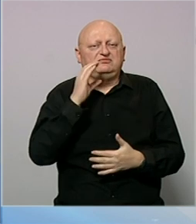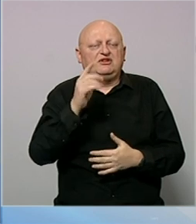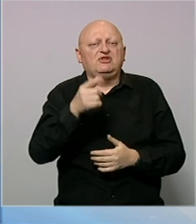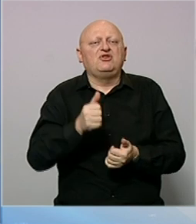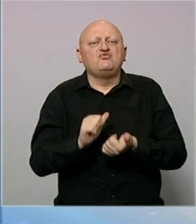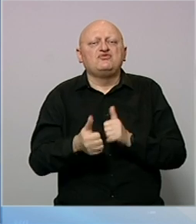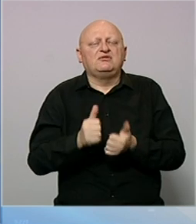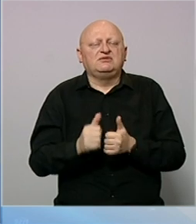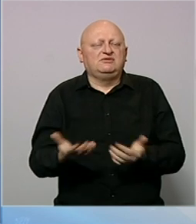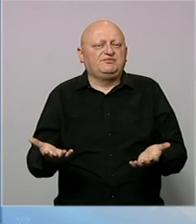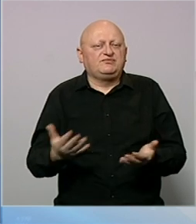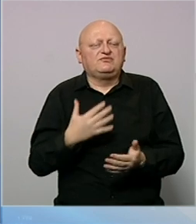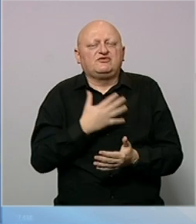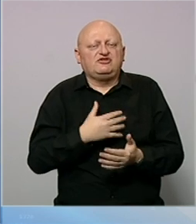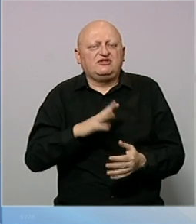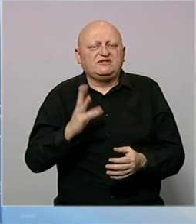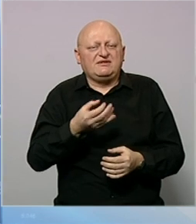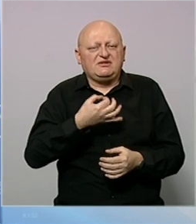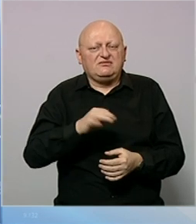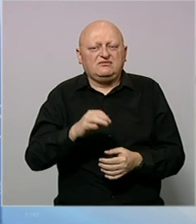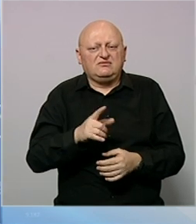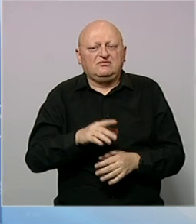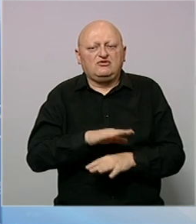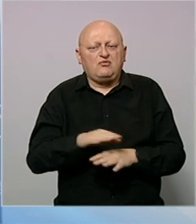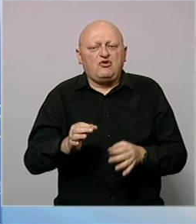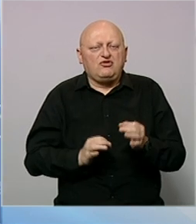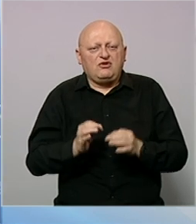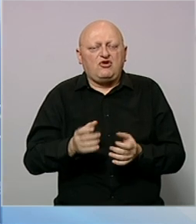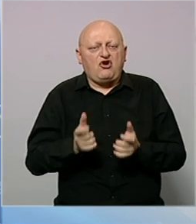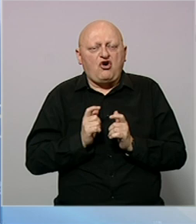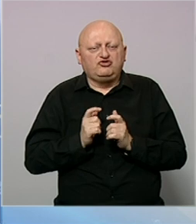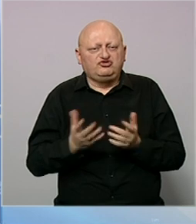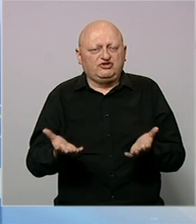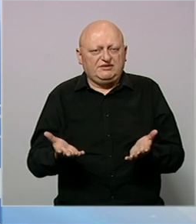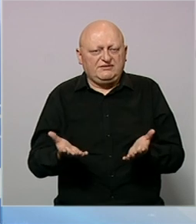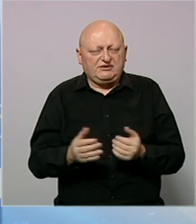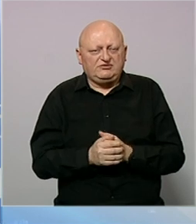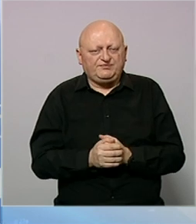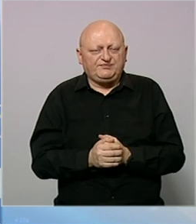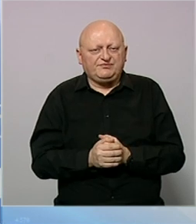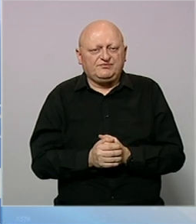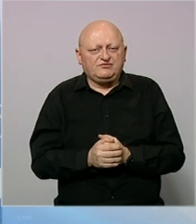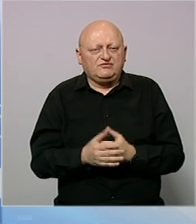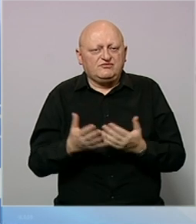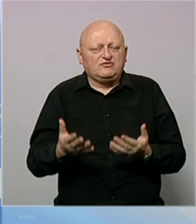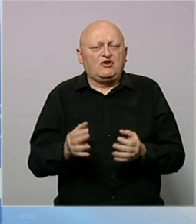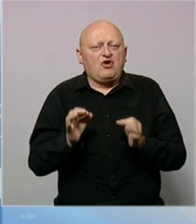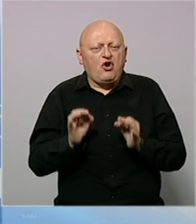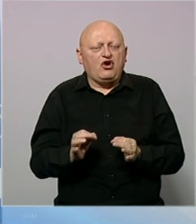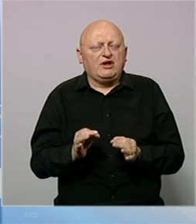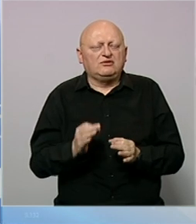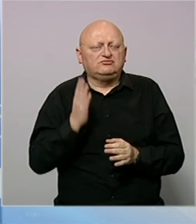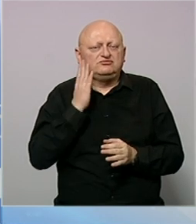na te utakmice i naravno žele im sve najbolje. To je potpuno normalno i potpuno očekivano da se onako korektno